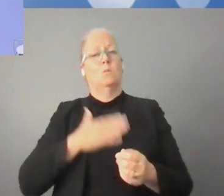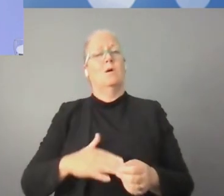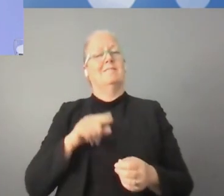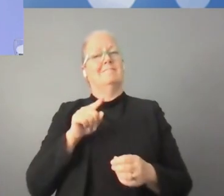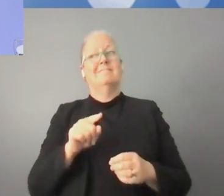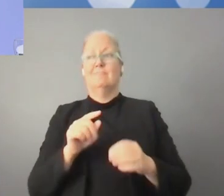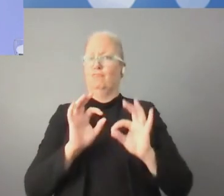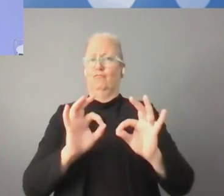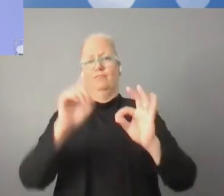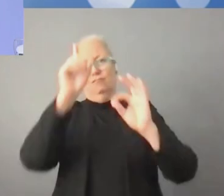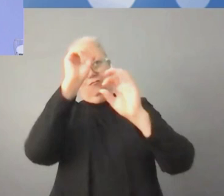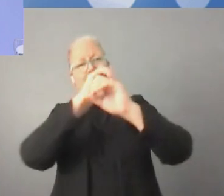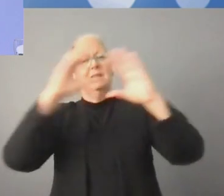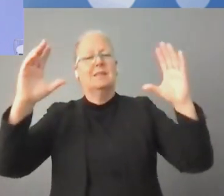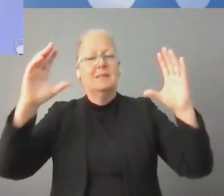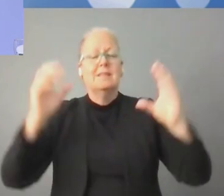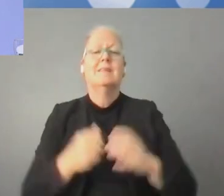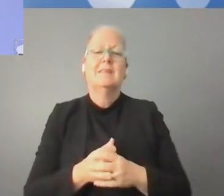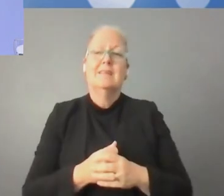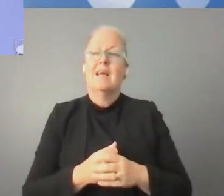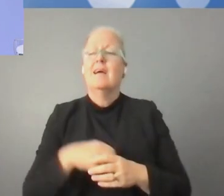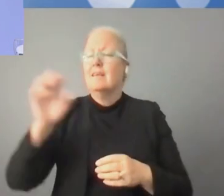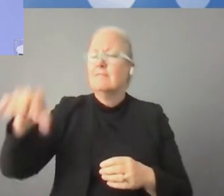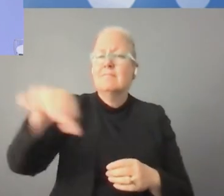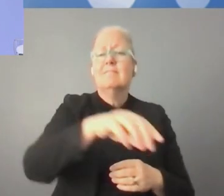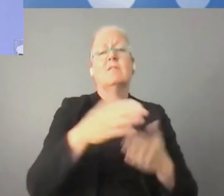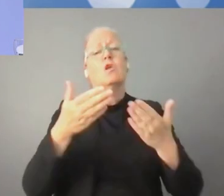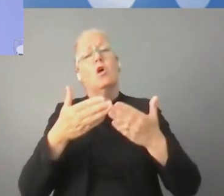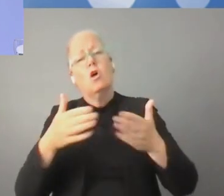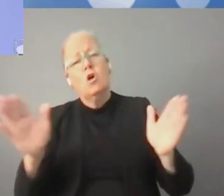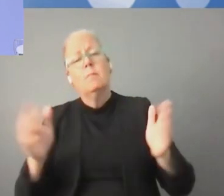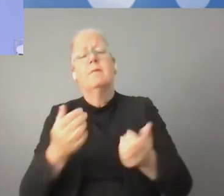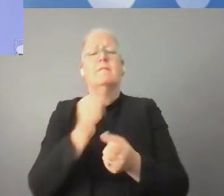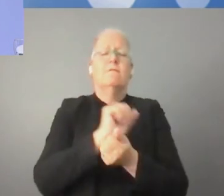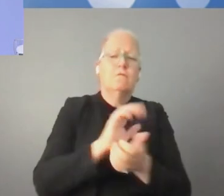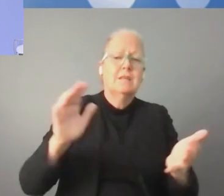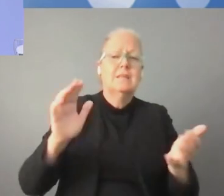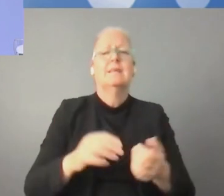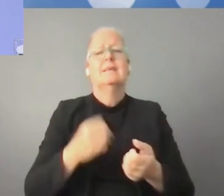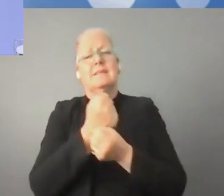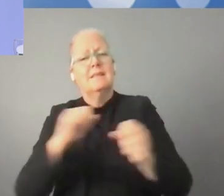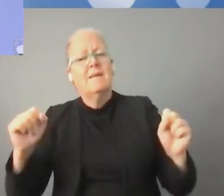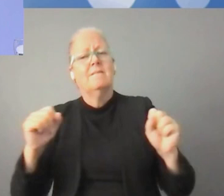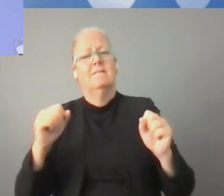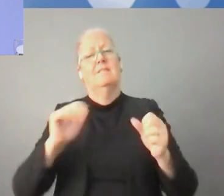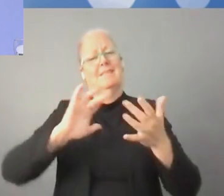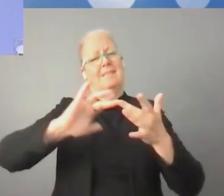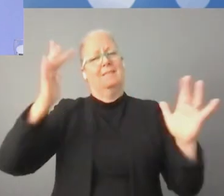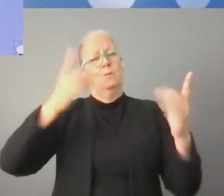تعاون على مستويات عدة. وفيه رؤية